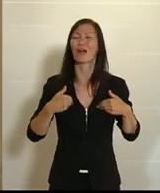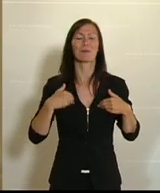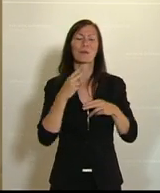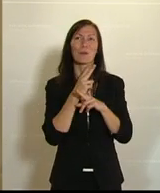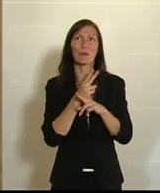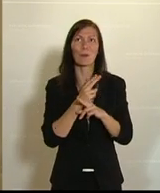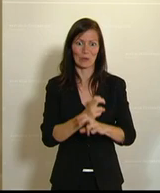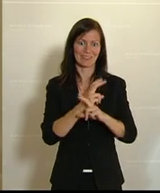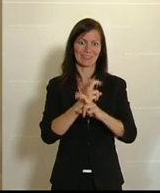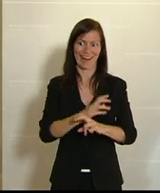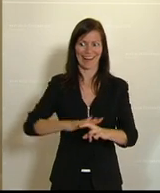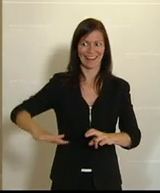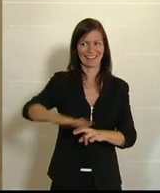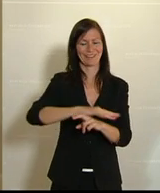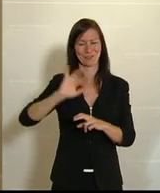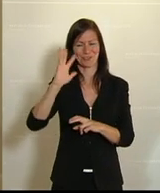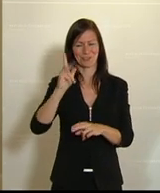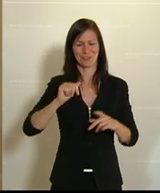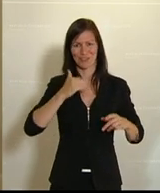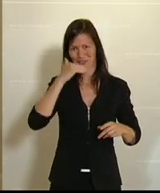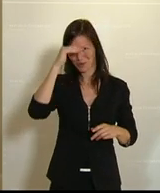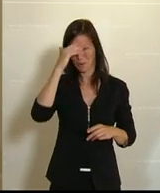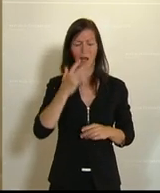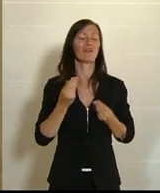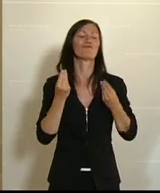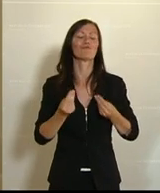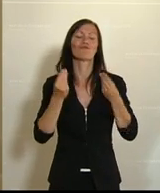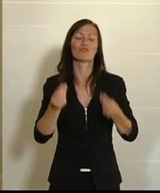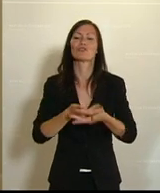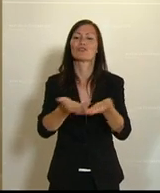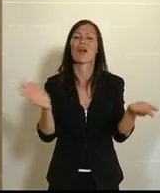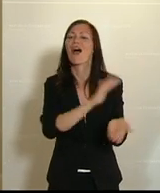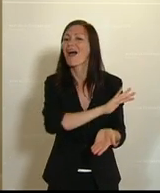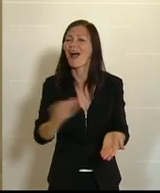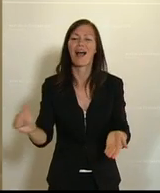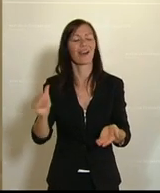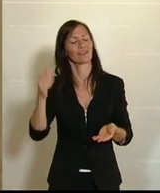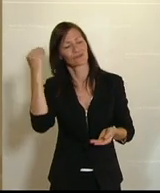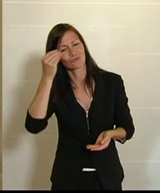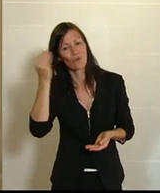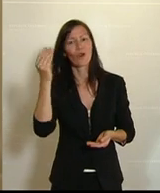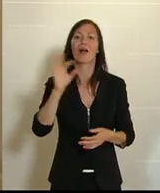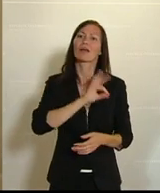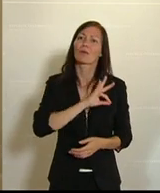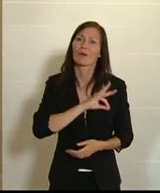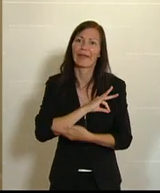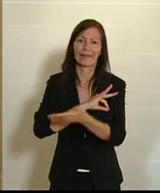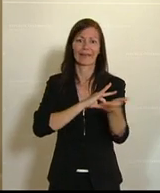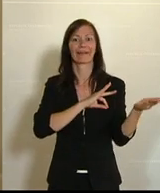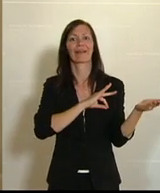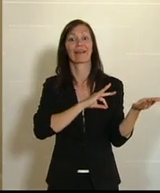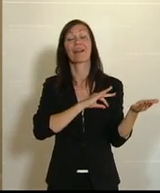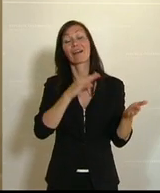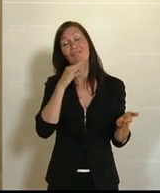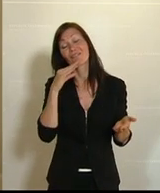Österreich. Und ich wünsche allen Schülerinnen, allen Schülern, allen Kolleginnen und Kollegen viel Gesundheit,